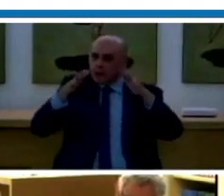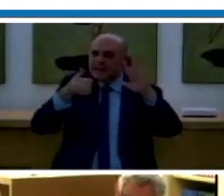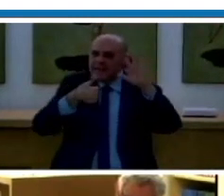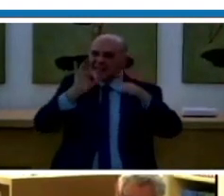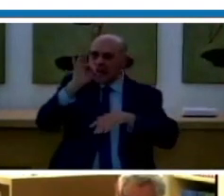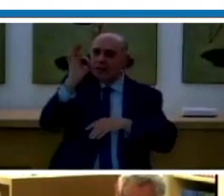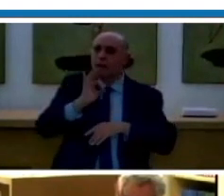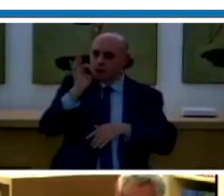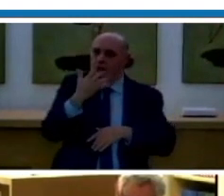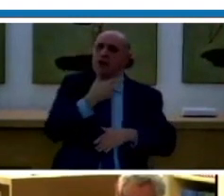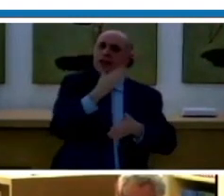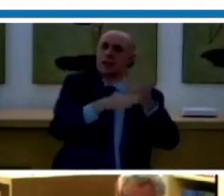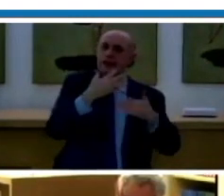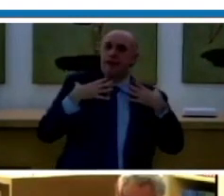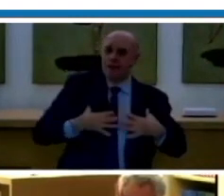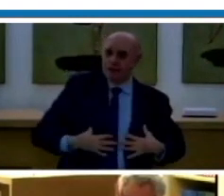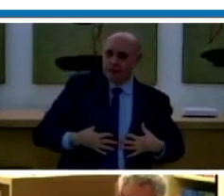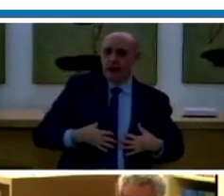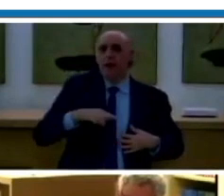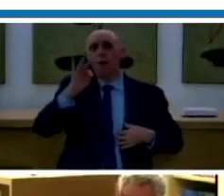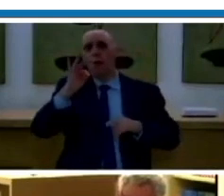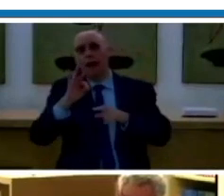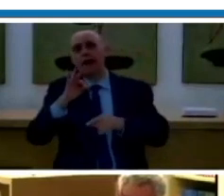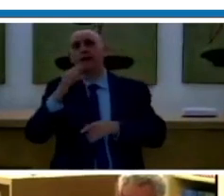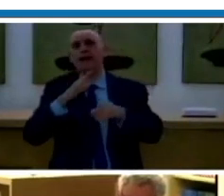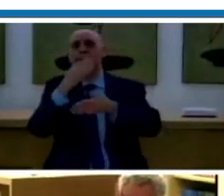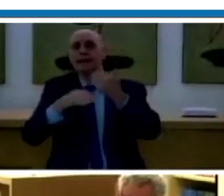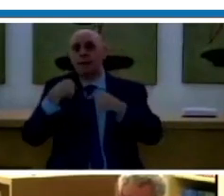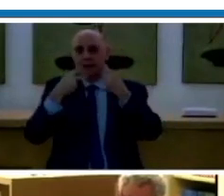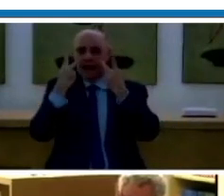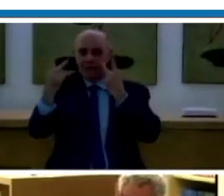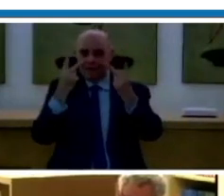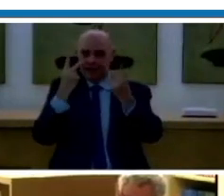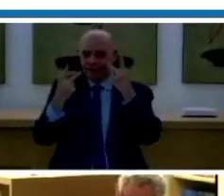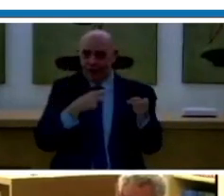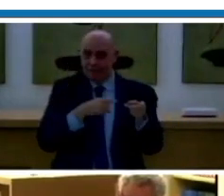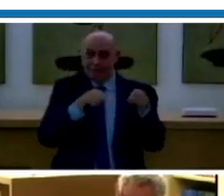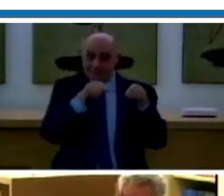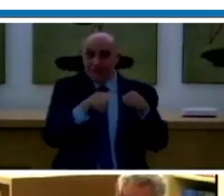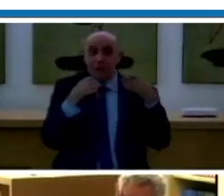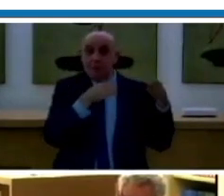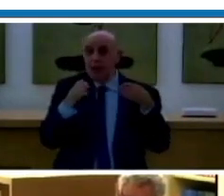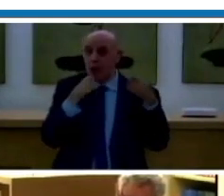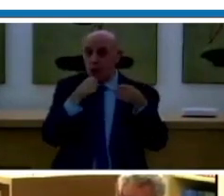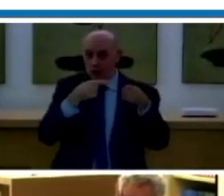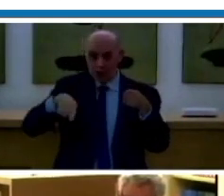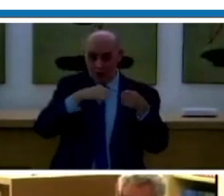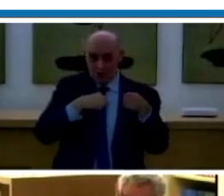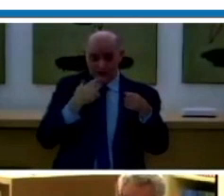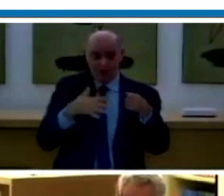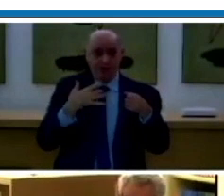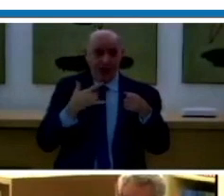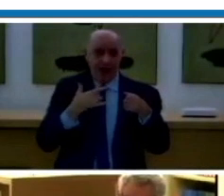è una disabilità fisica e il 40% è una disabilità visiva. È un percorso che, come ci siamo detti